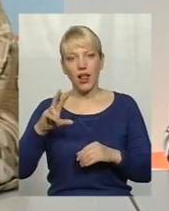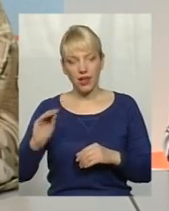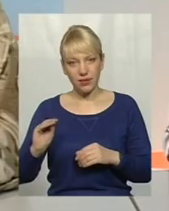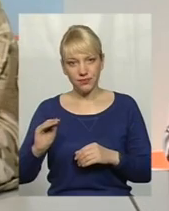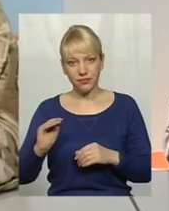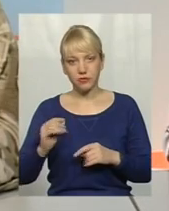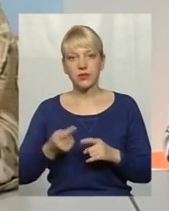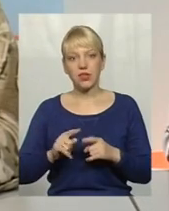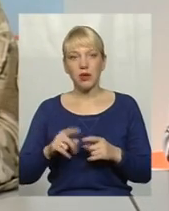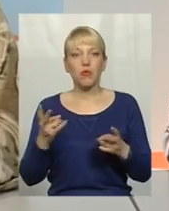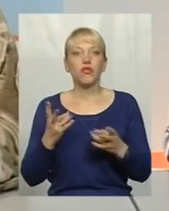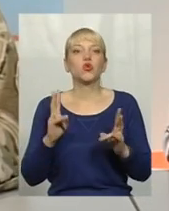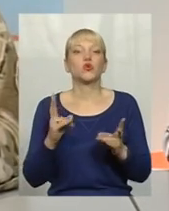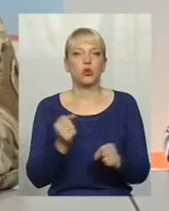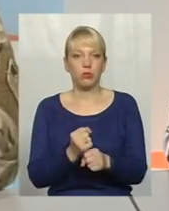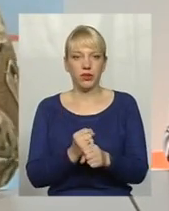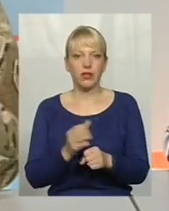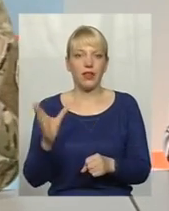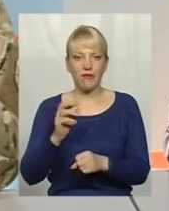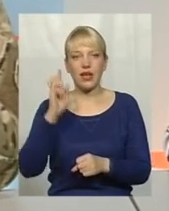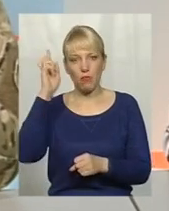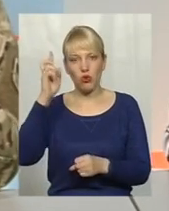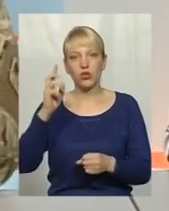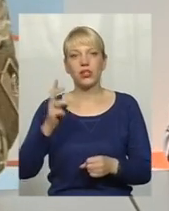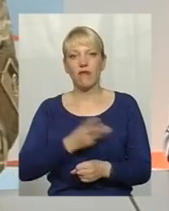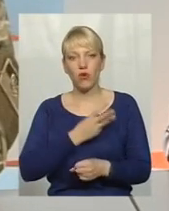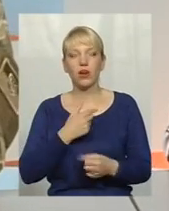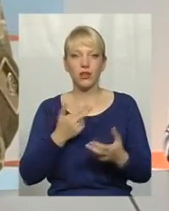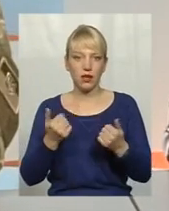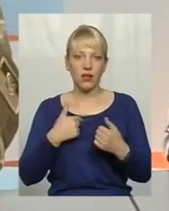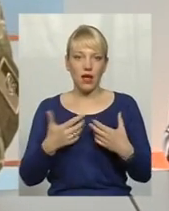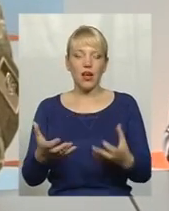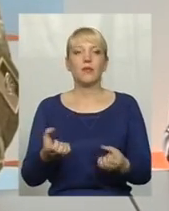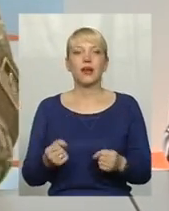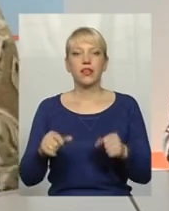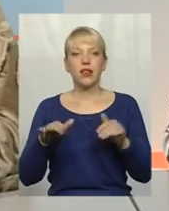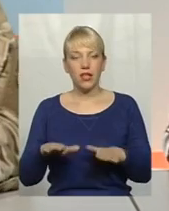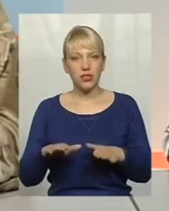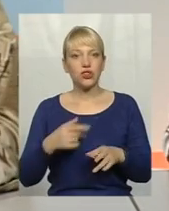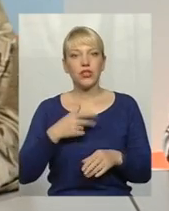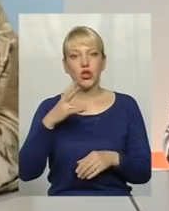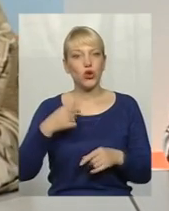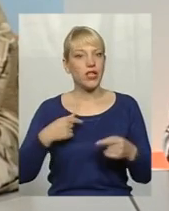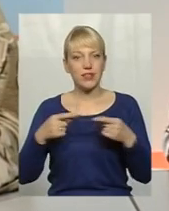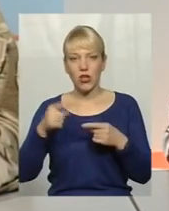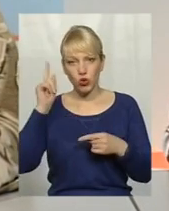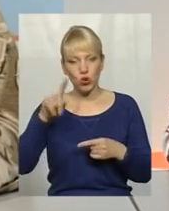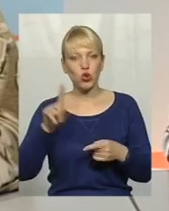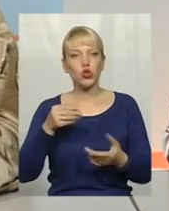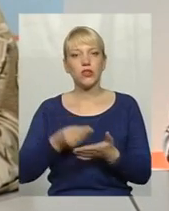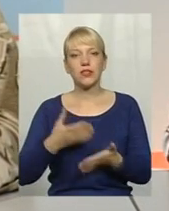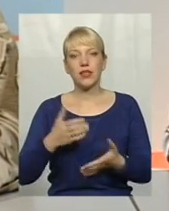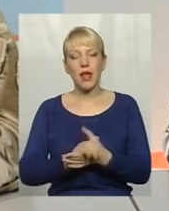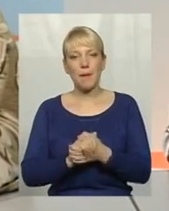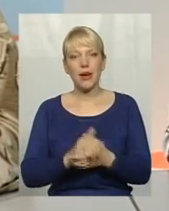час це повинен хтось робити. На все Божеволя. Так, я прийняла рішення. Але знаю точно, що ціна миру – це